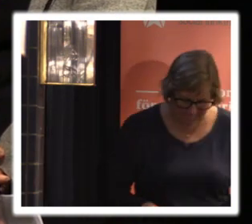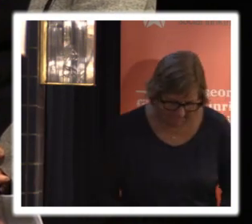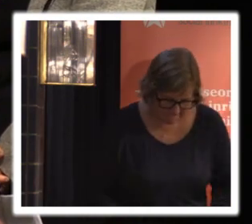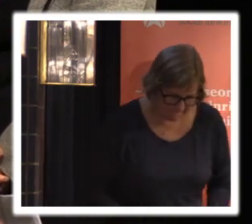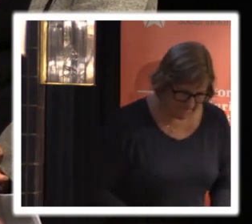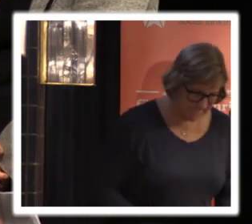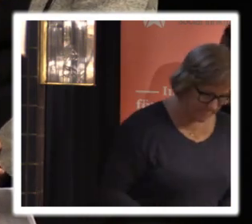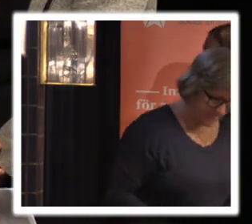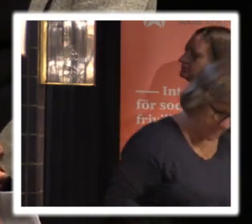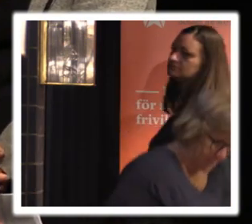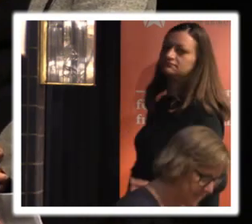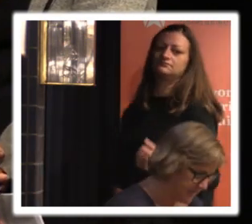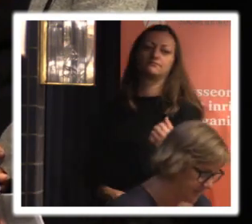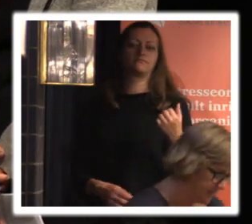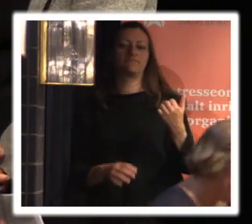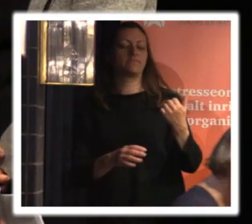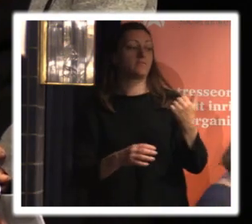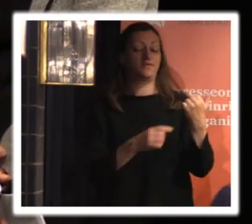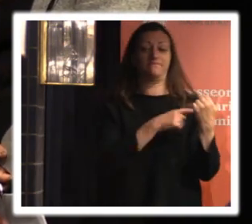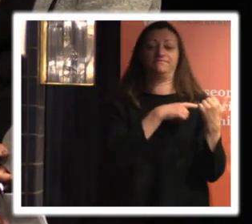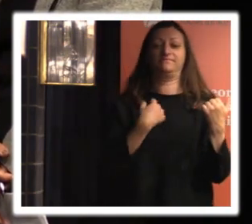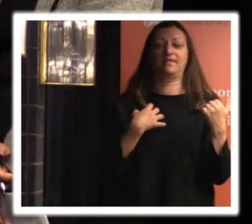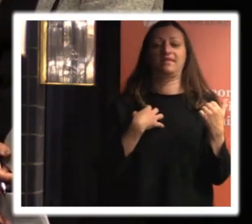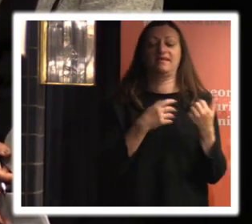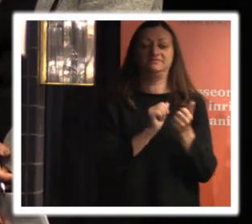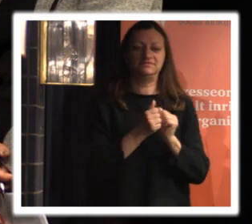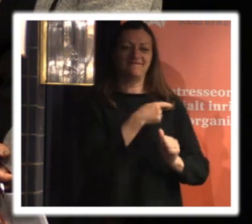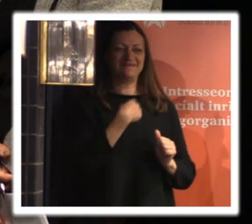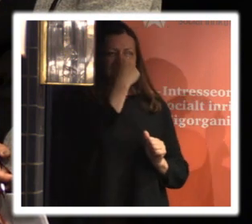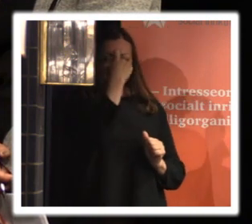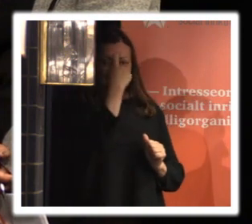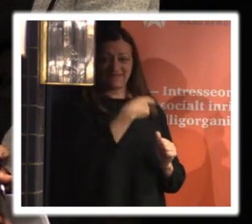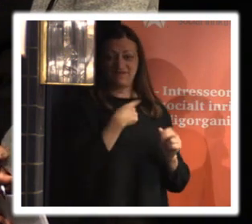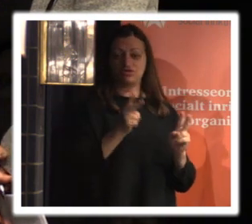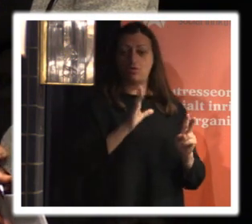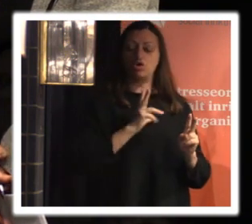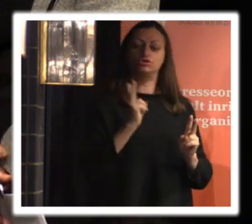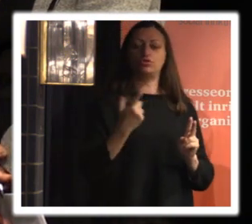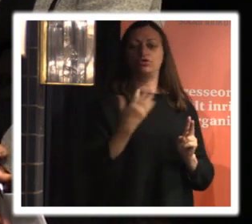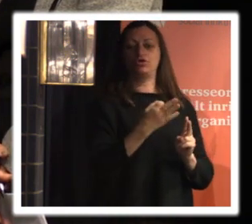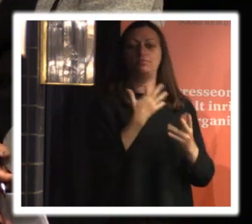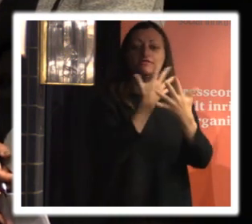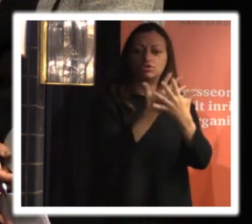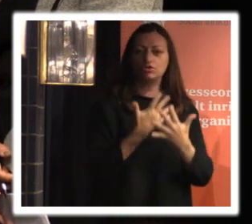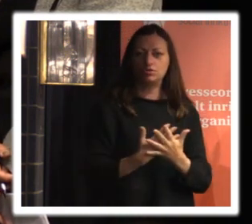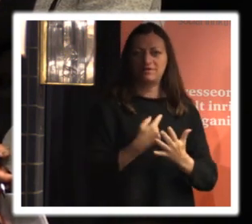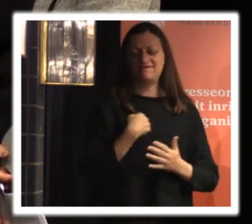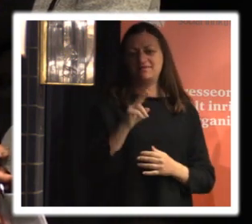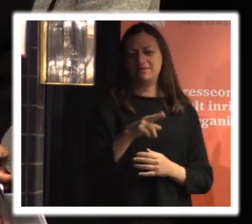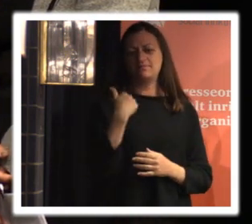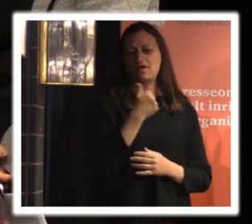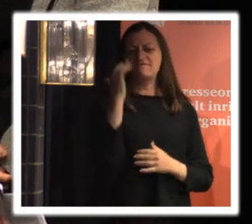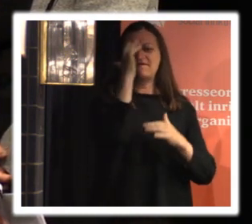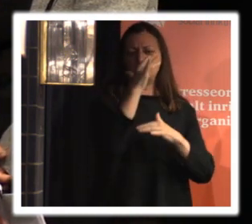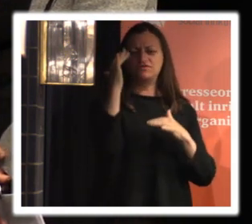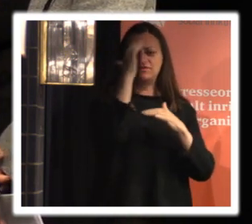jag tänker att det är en fråga vi som har den strukturen behöver fundera på och det man